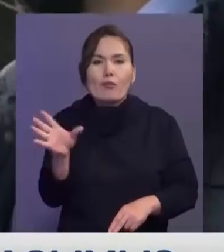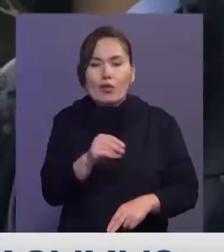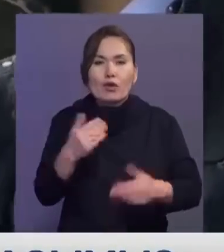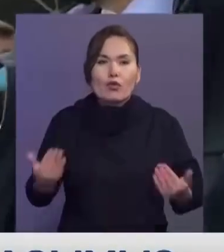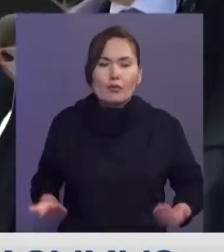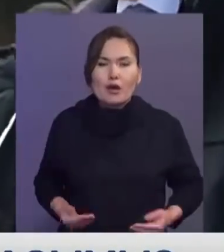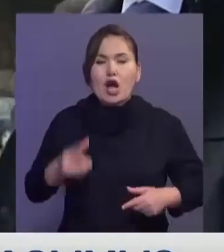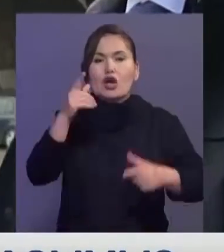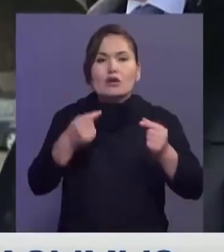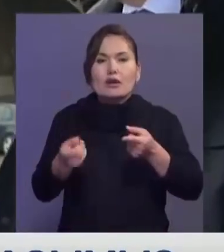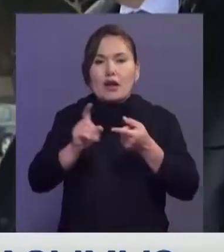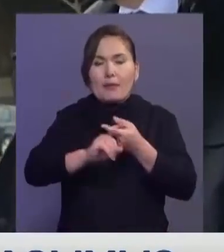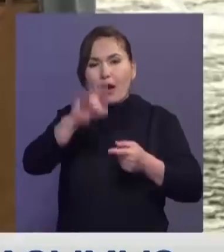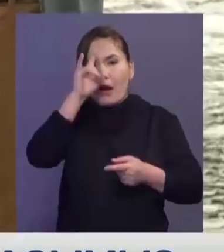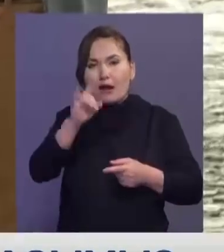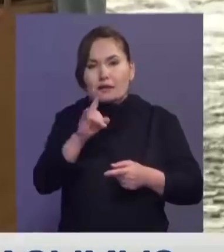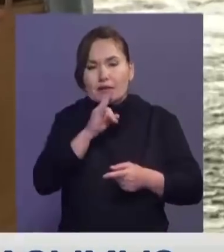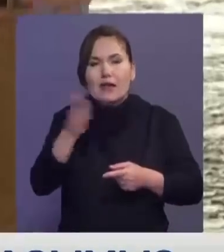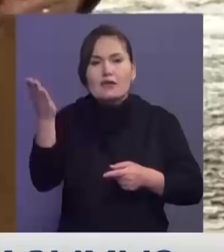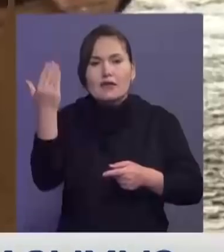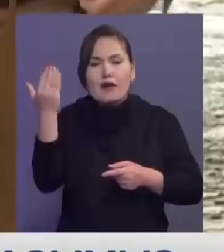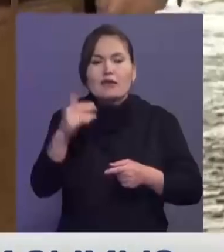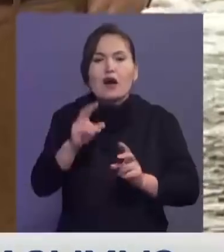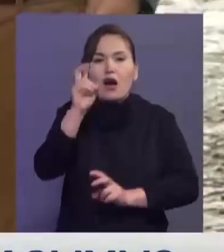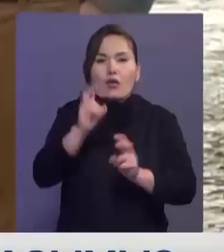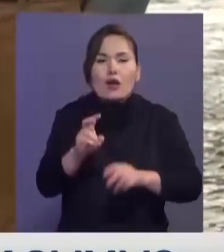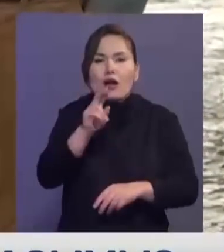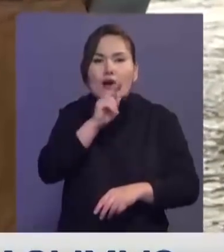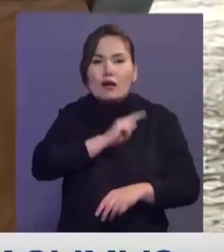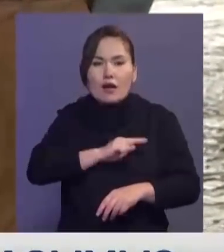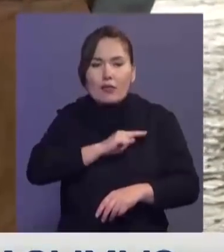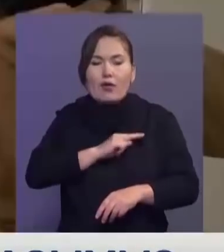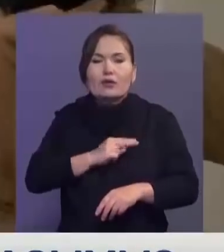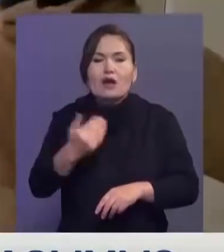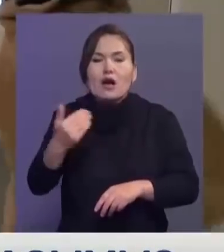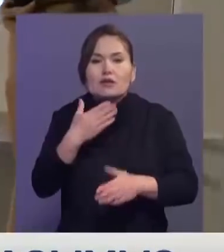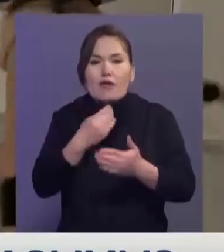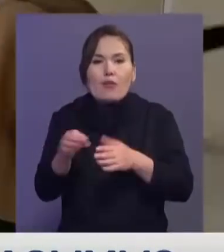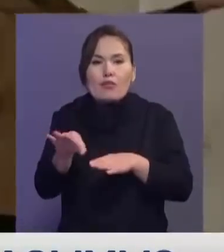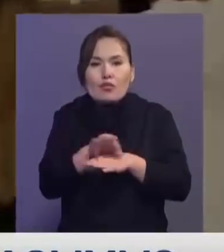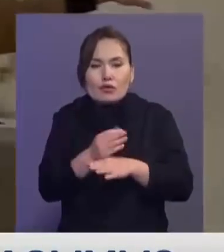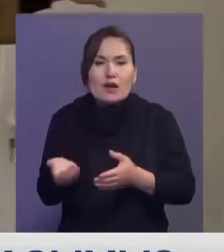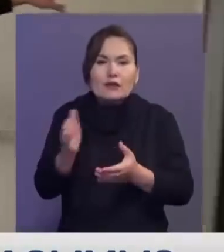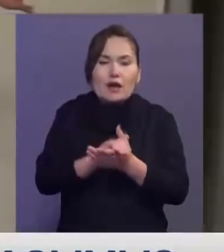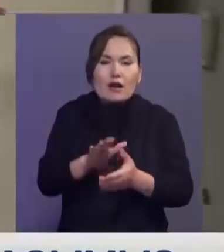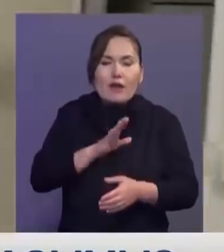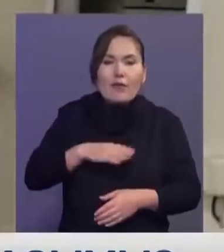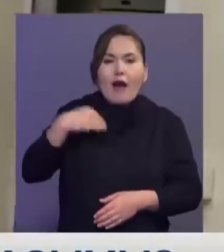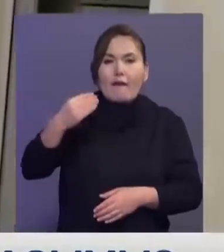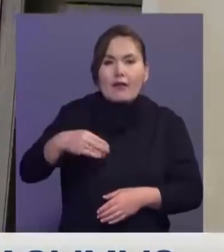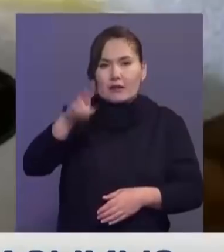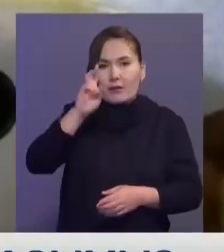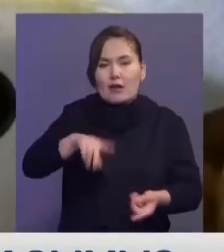Қазақстанда сүт өндір өтін кампанияда жұмыс теген кезінде болашақ күйімен танысқан. Ал, Францияға көшкен өген отпасылық фермада бірге